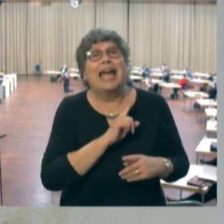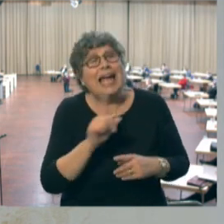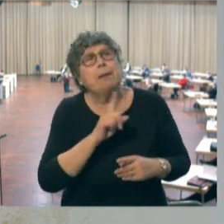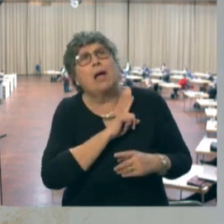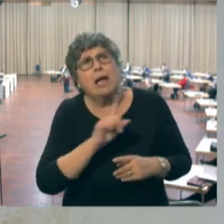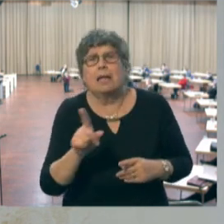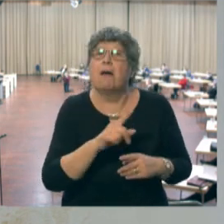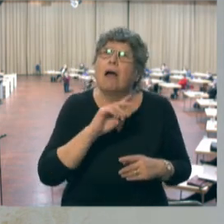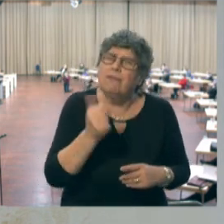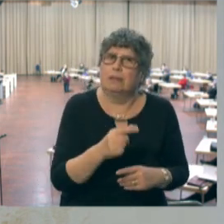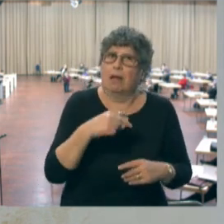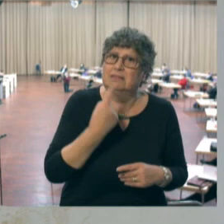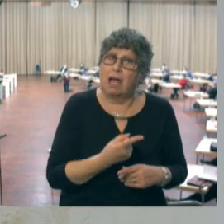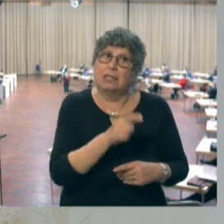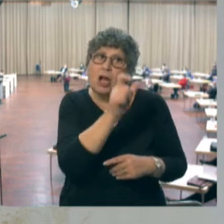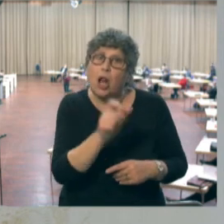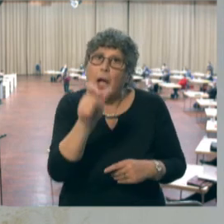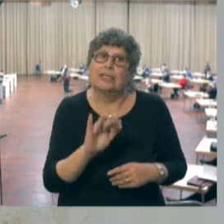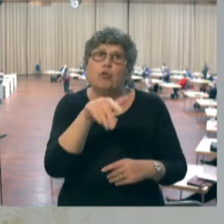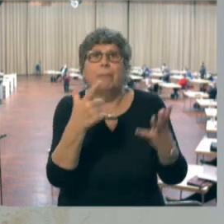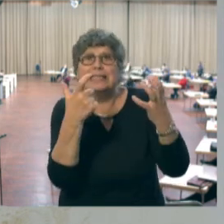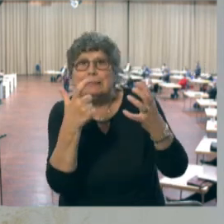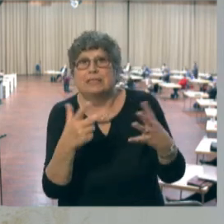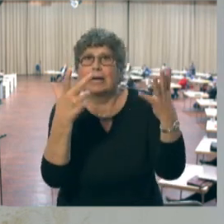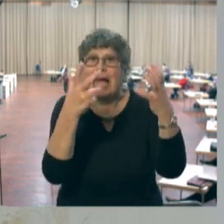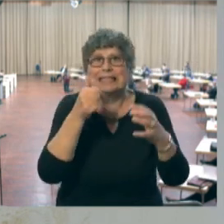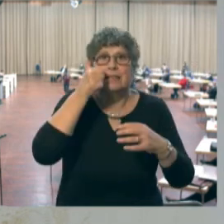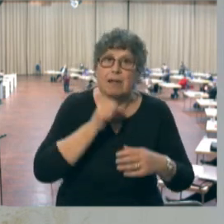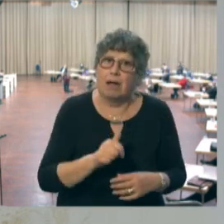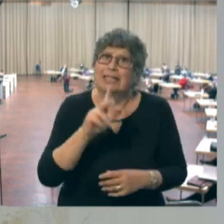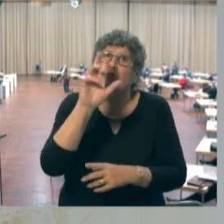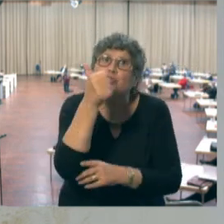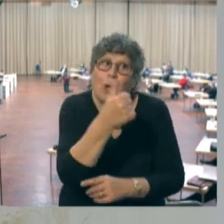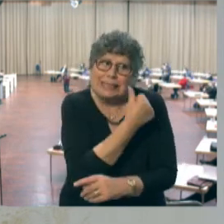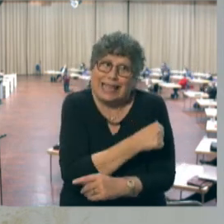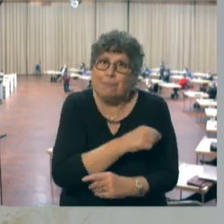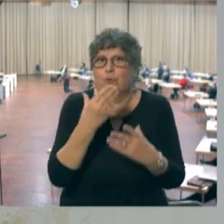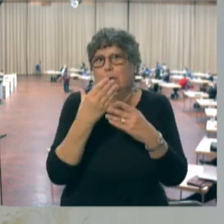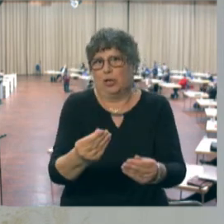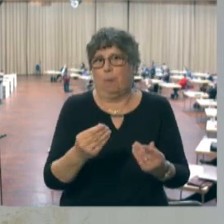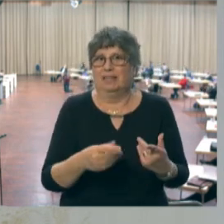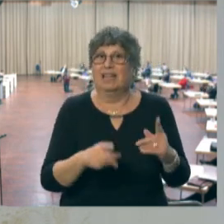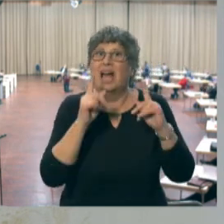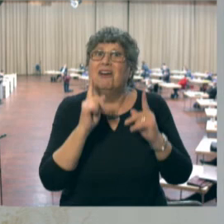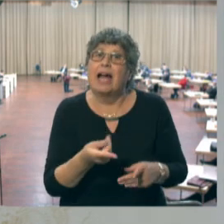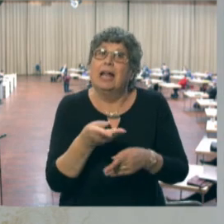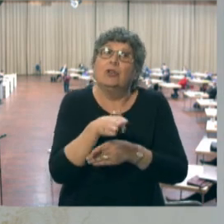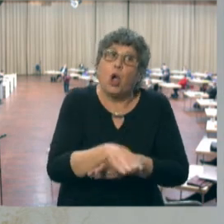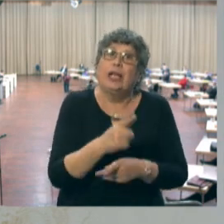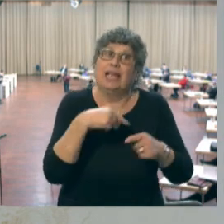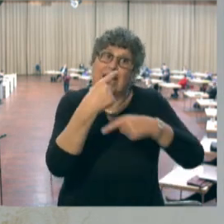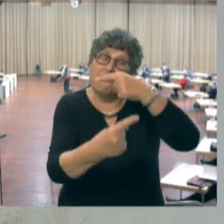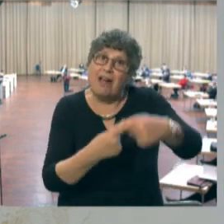gesagt worden ist, dass Leute über 70, 80 Jahre, dass die eben zuerst geimpft werden sollen, weil der tödliche Verlauf bei ihnen